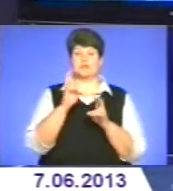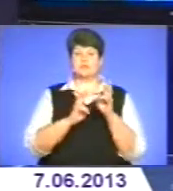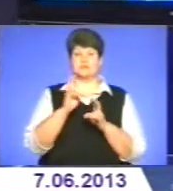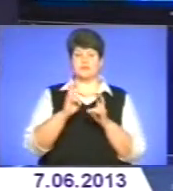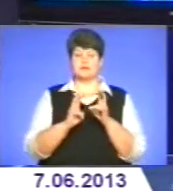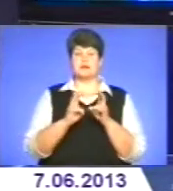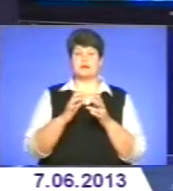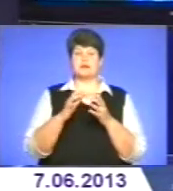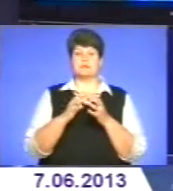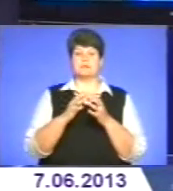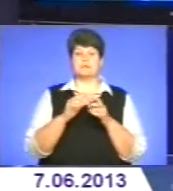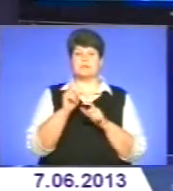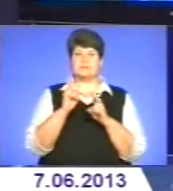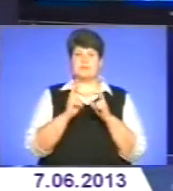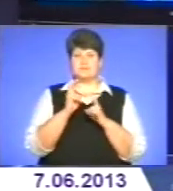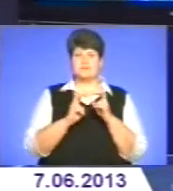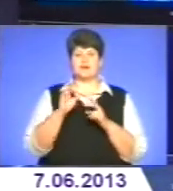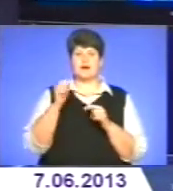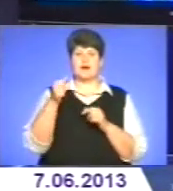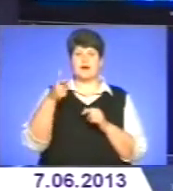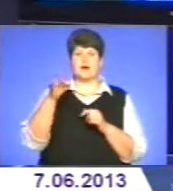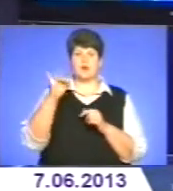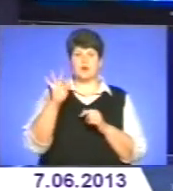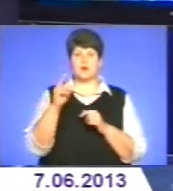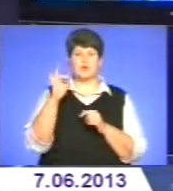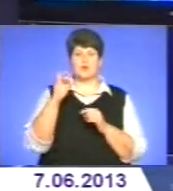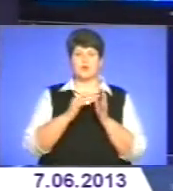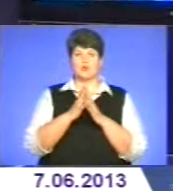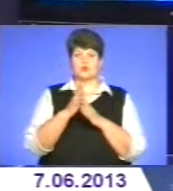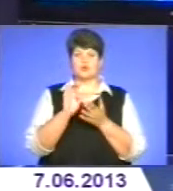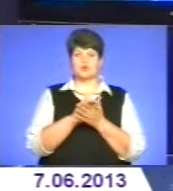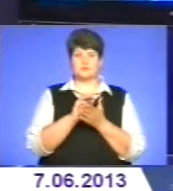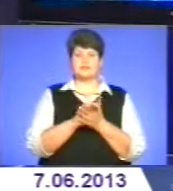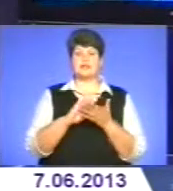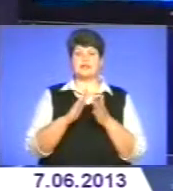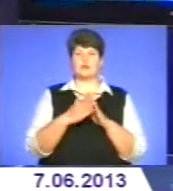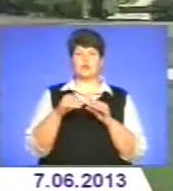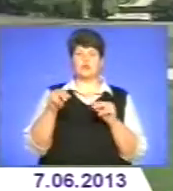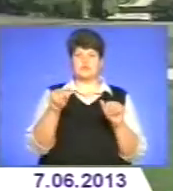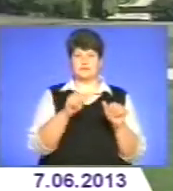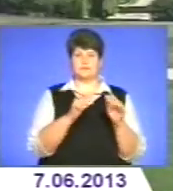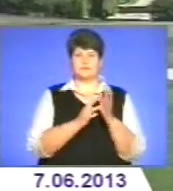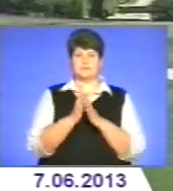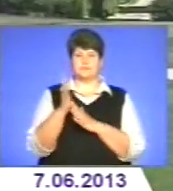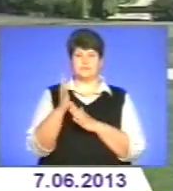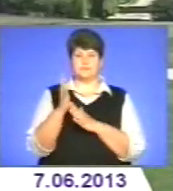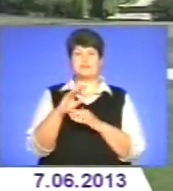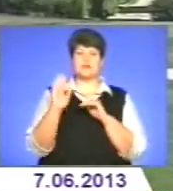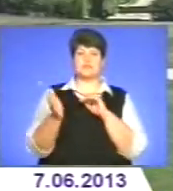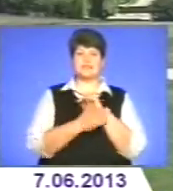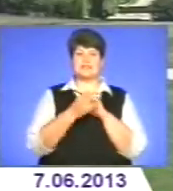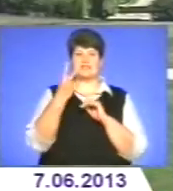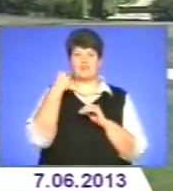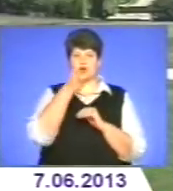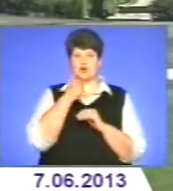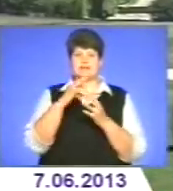«Агророст», де ознайомився із станом посівів сільгоспкультур. Натальніше далі. За останні два роки